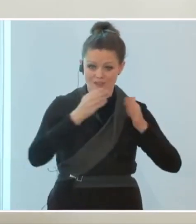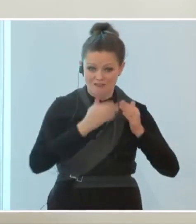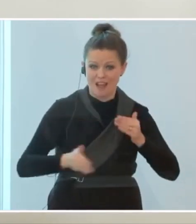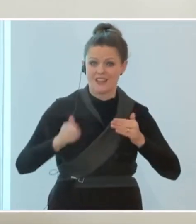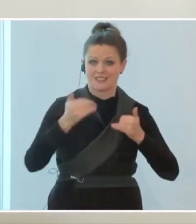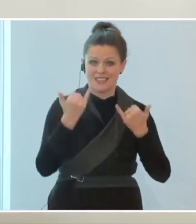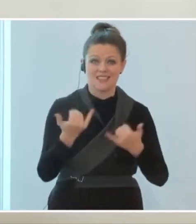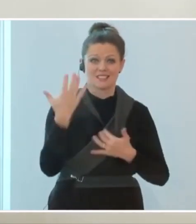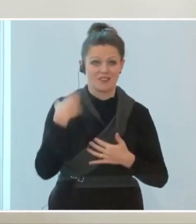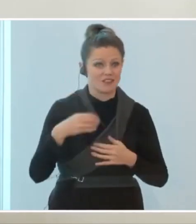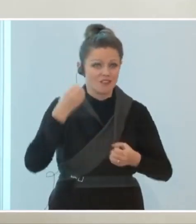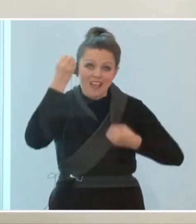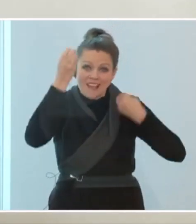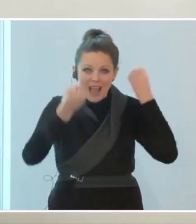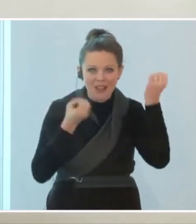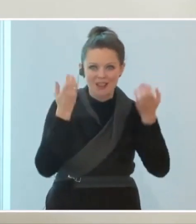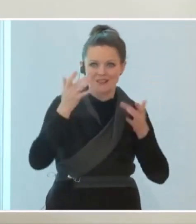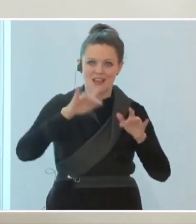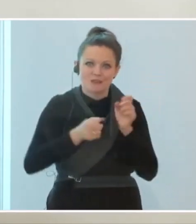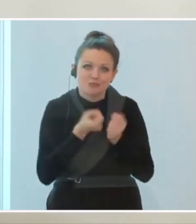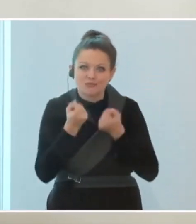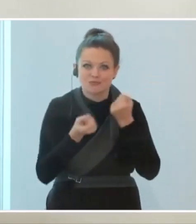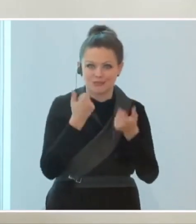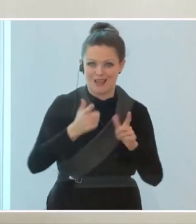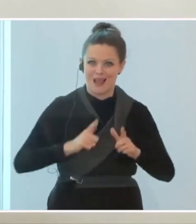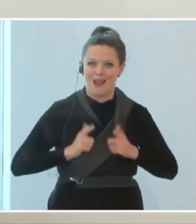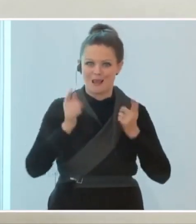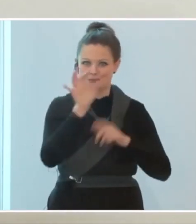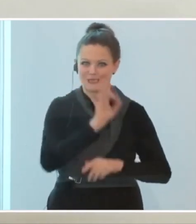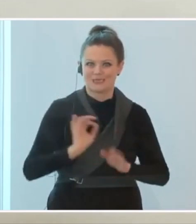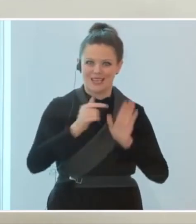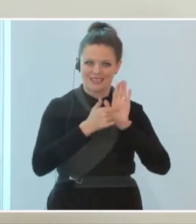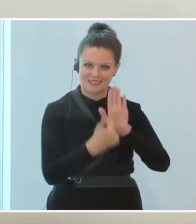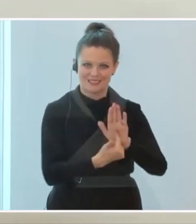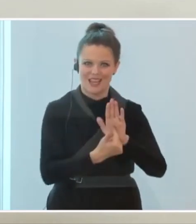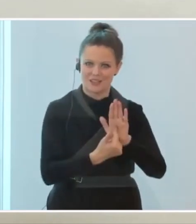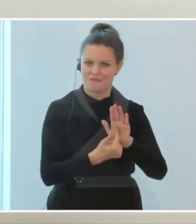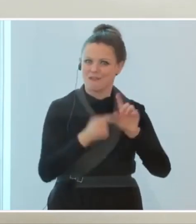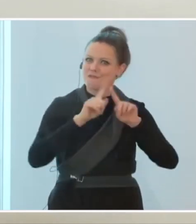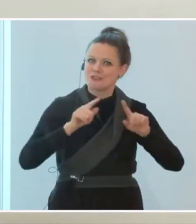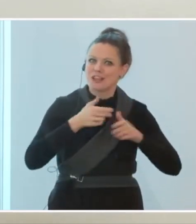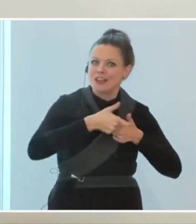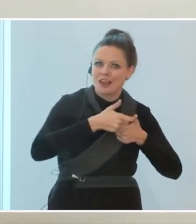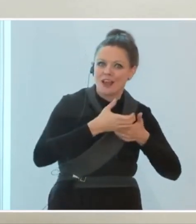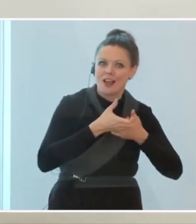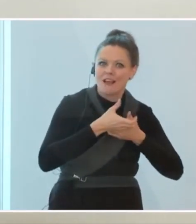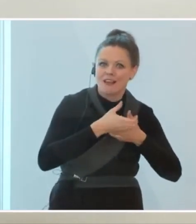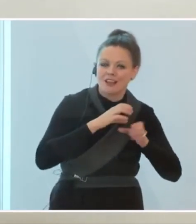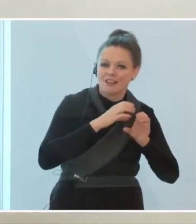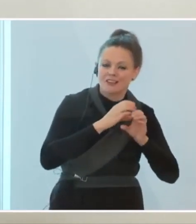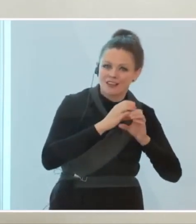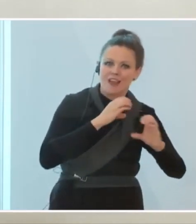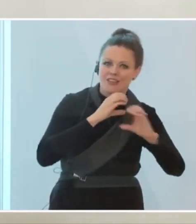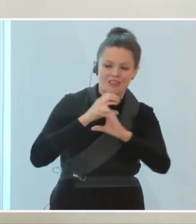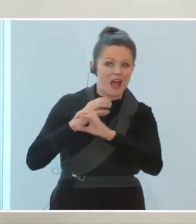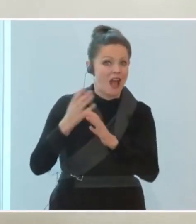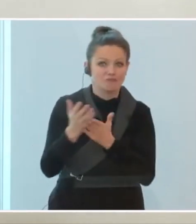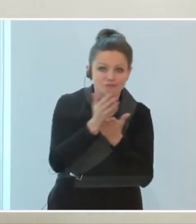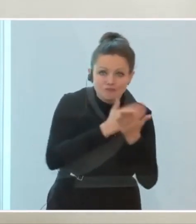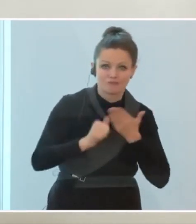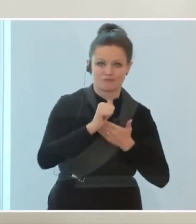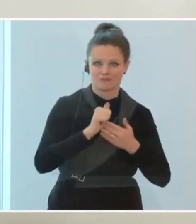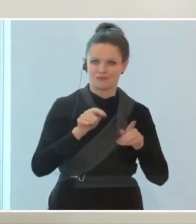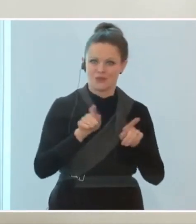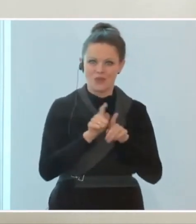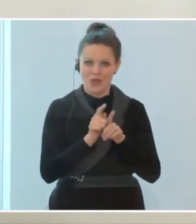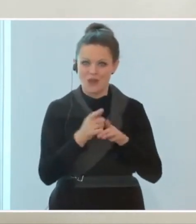mit Kreativität einige Lebenszeichen hier auf den verschiedenen Kanälen von sich gegeben haben und uns auch